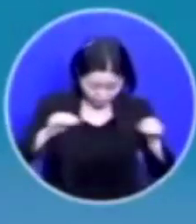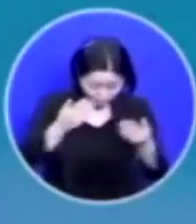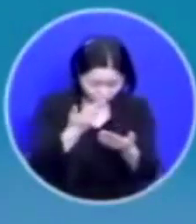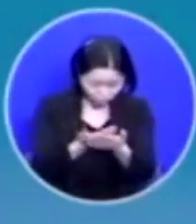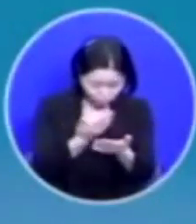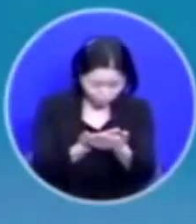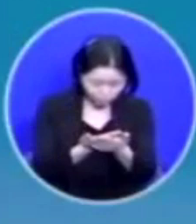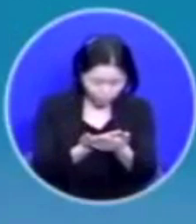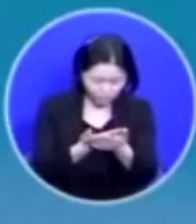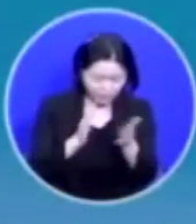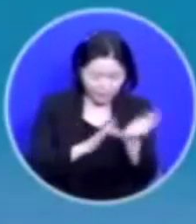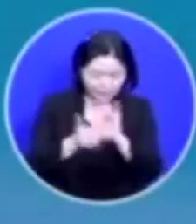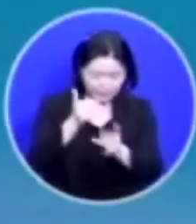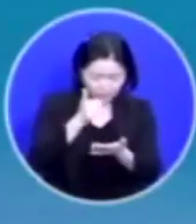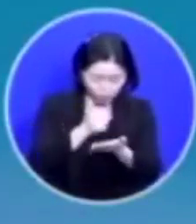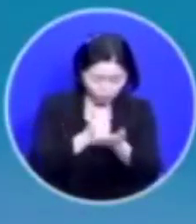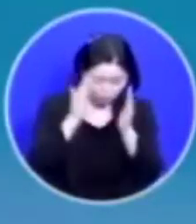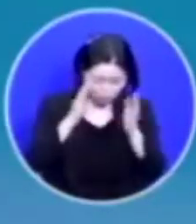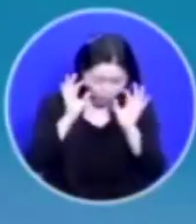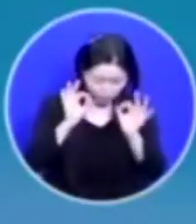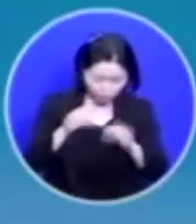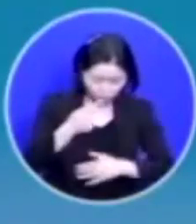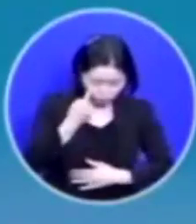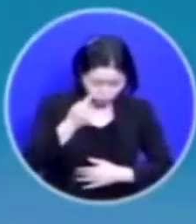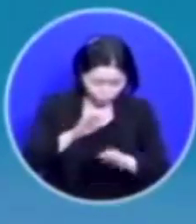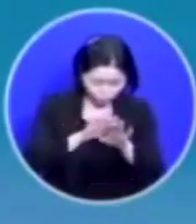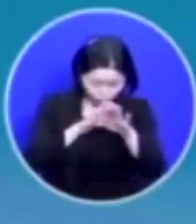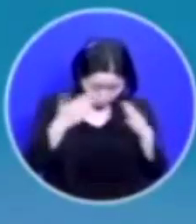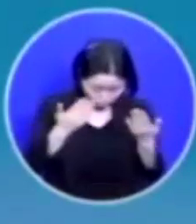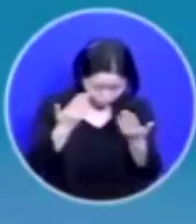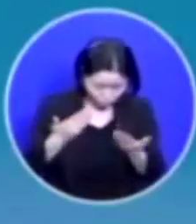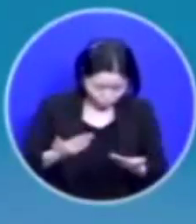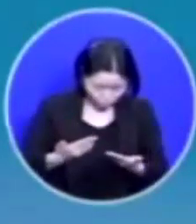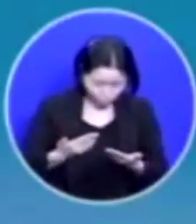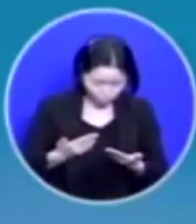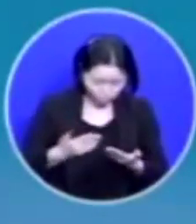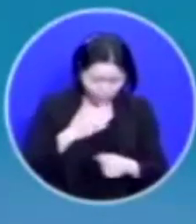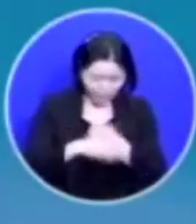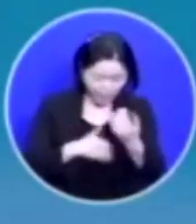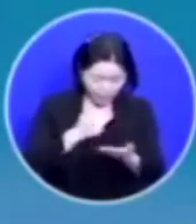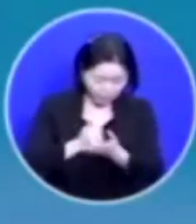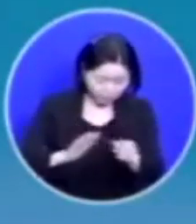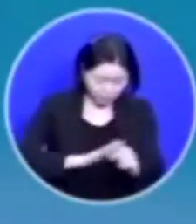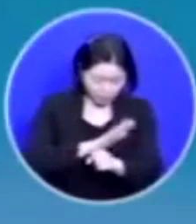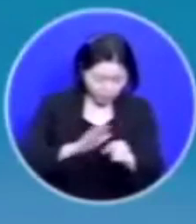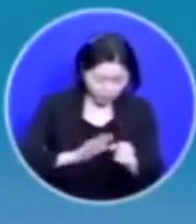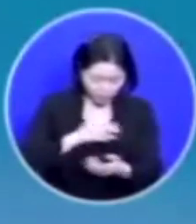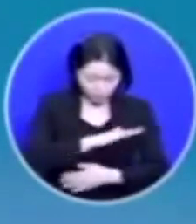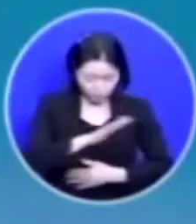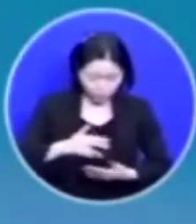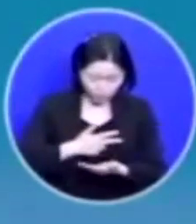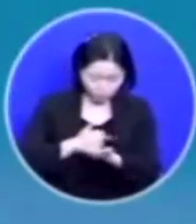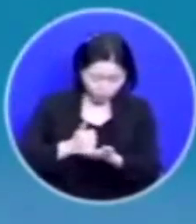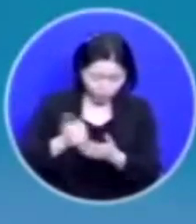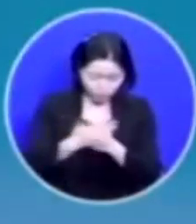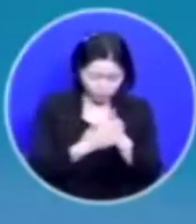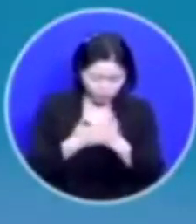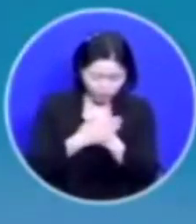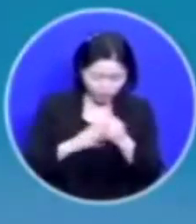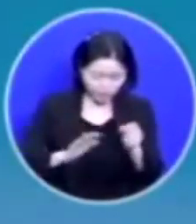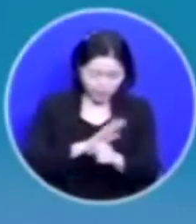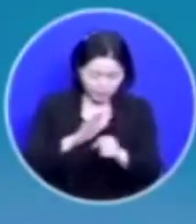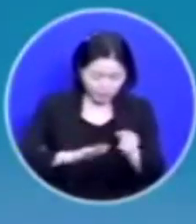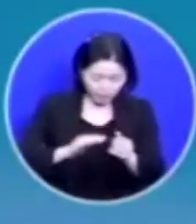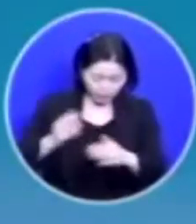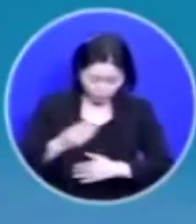예수님 바라보는 눈을 열어주심으로 하나님의 사랑 우리 주님의 은혜 사랑하는